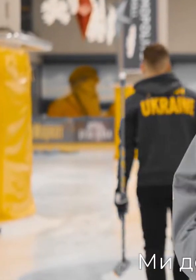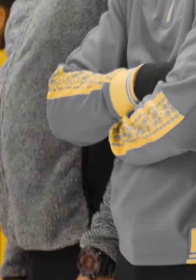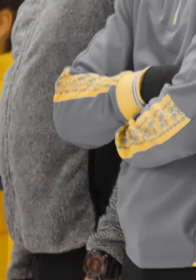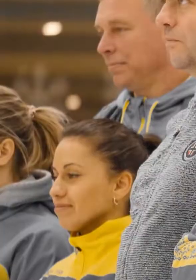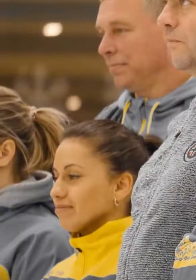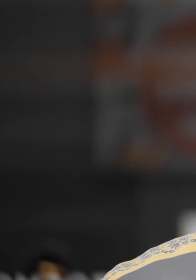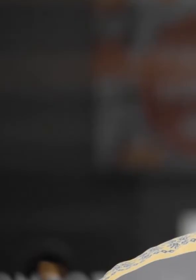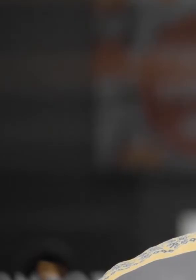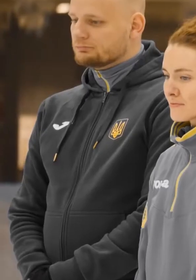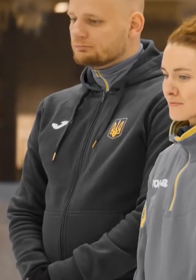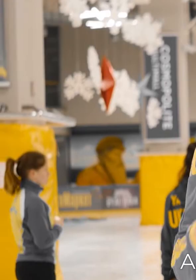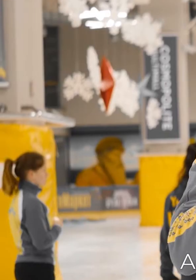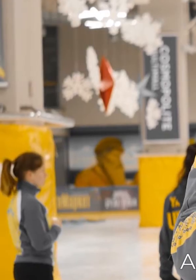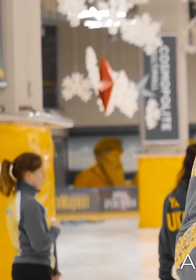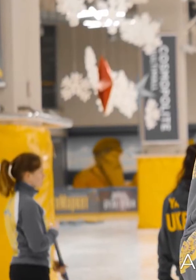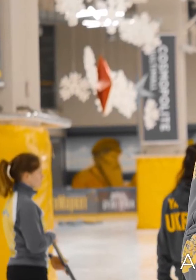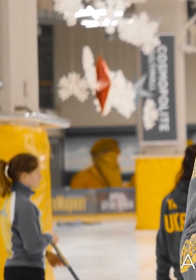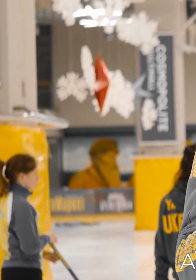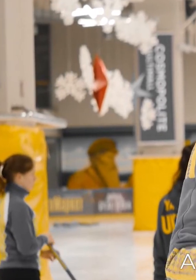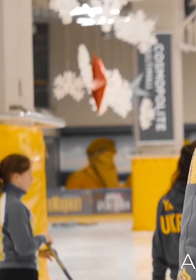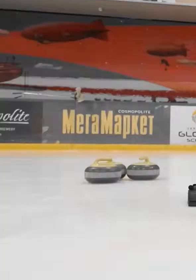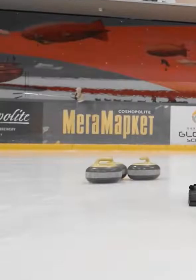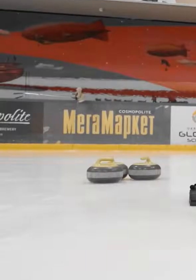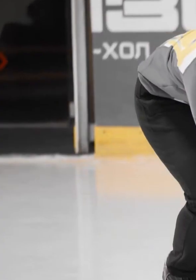Дякую за